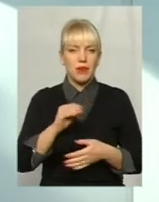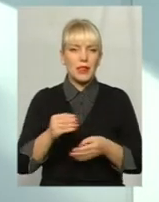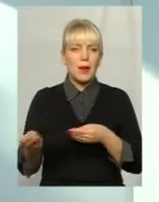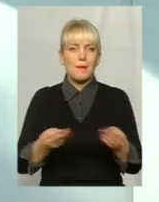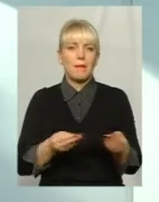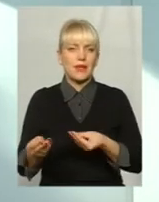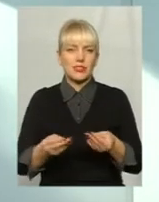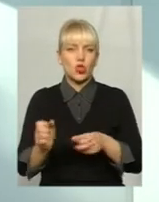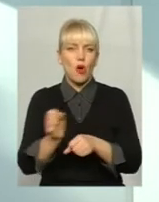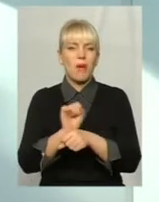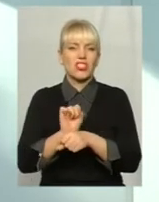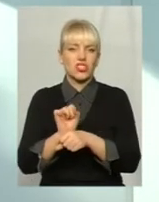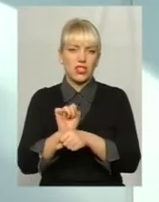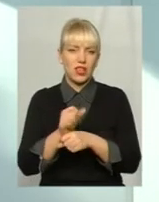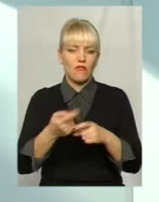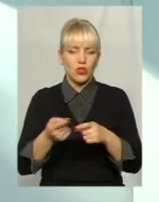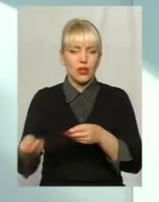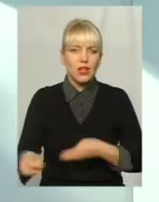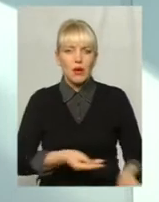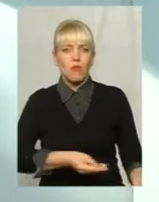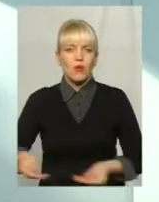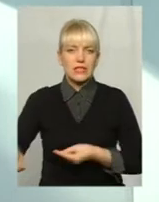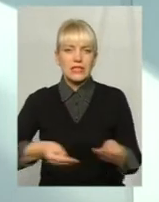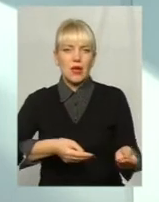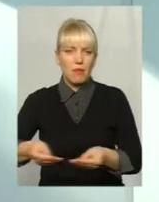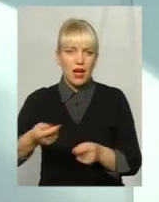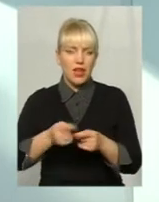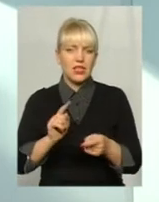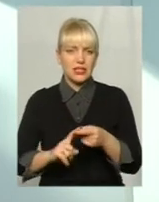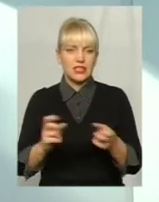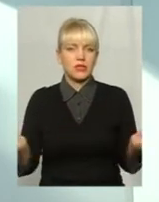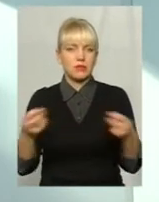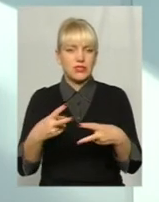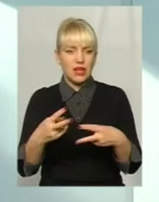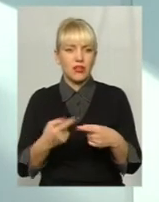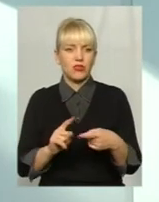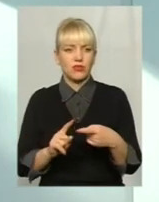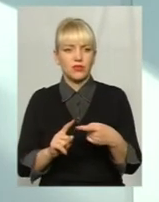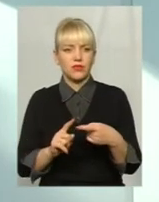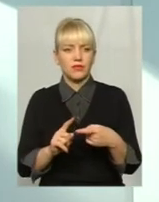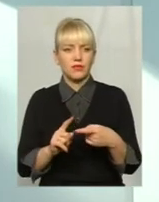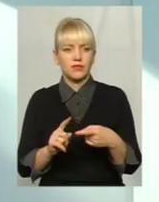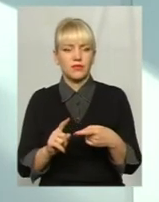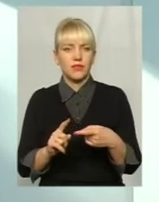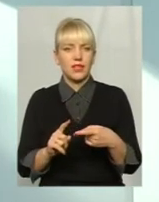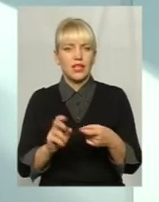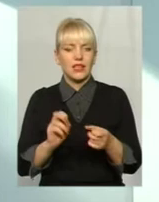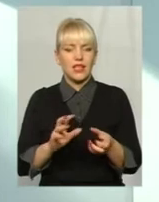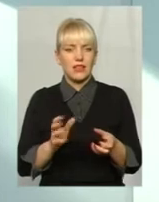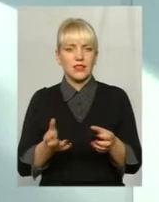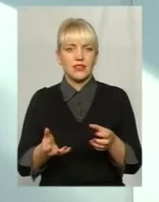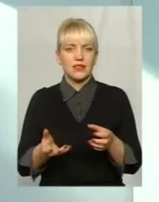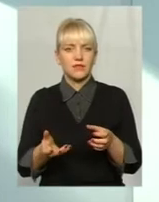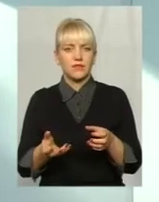піском посипає соляною сумішчю в зимовий період, а літом використовується, як самоскид, для